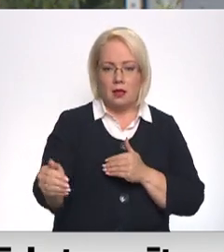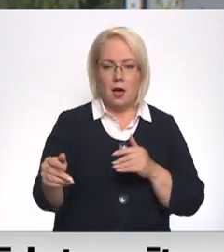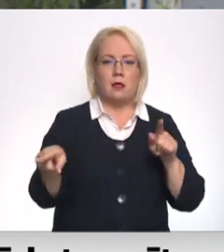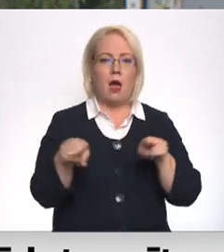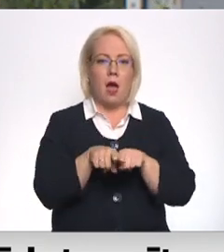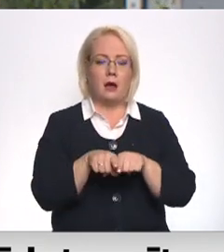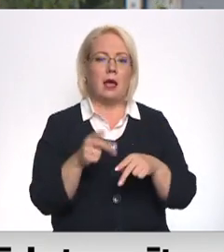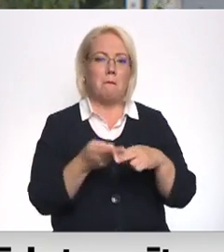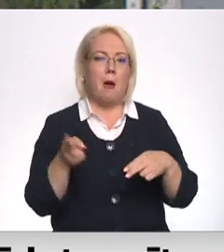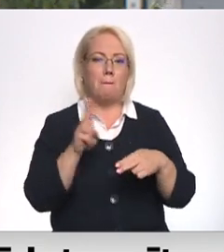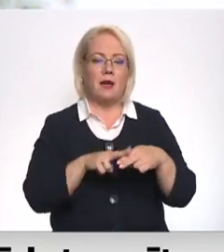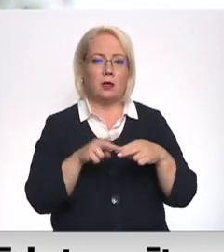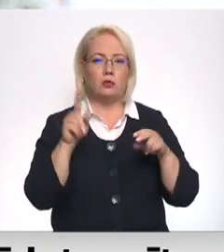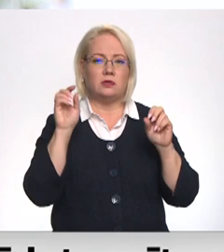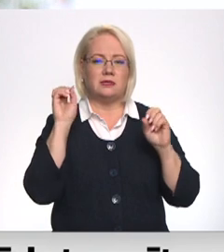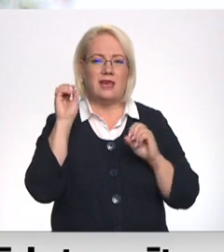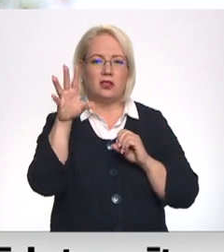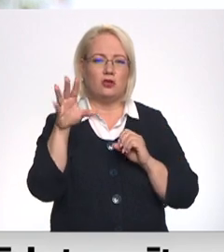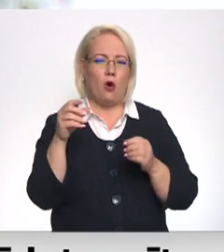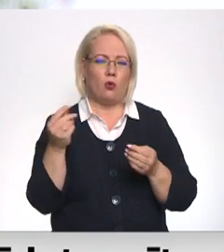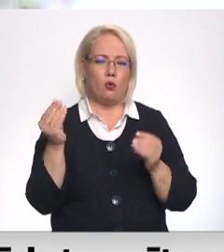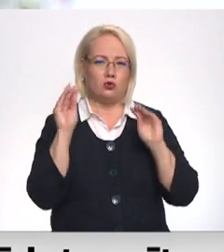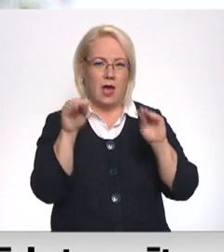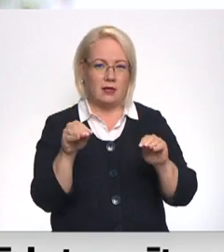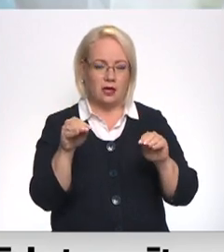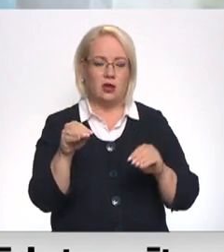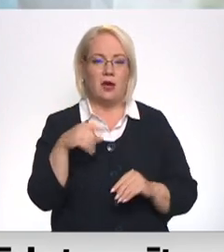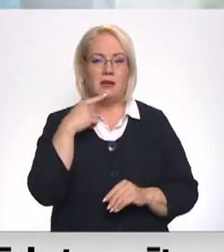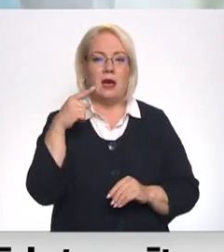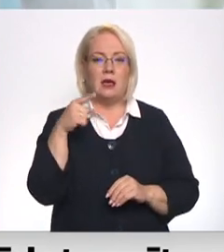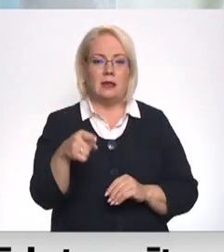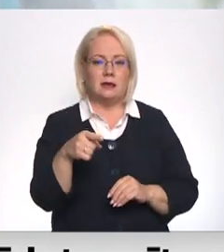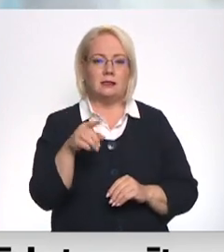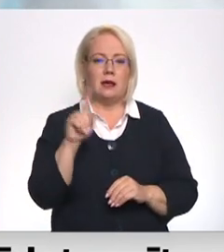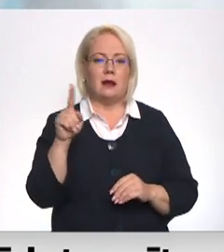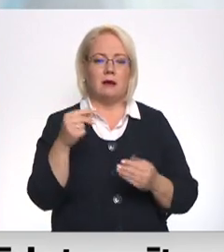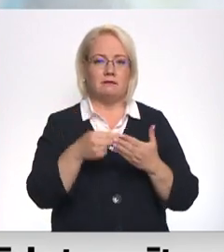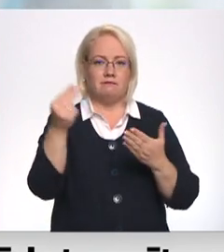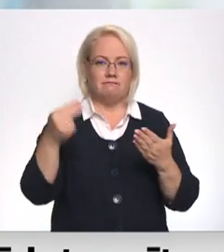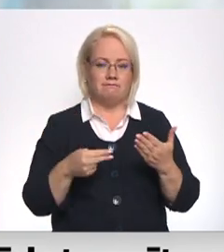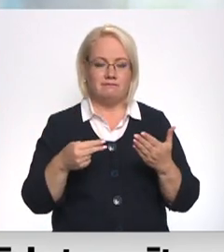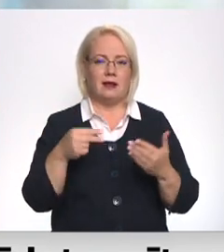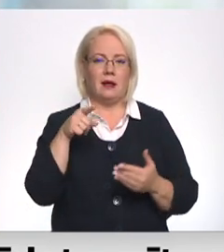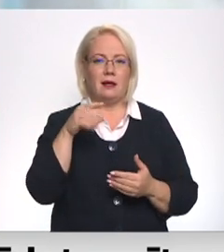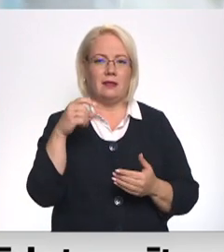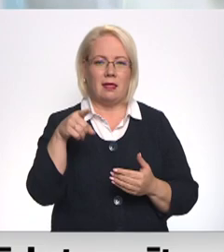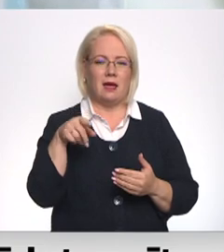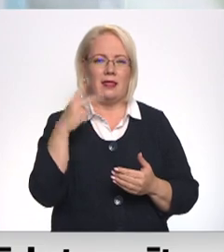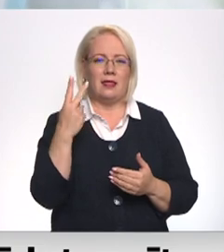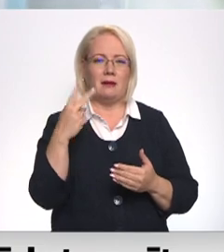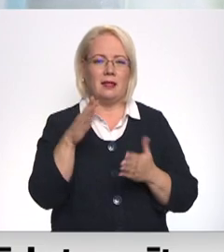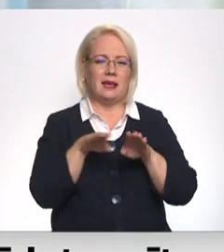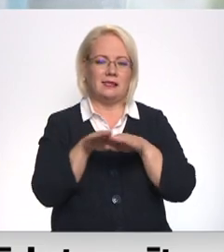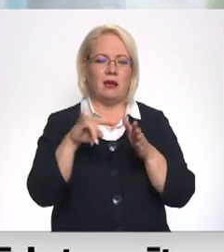papildus sensoru uzstādīšanu. Šis ir pildu projekts, kuru īstenot tēt. Ar viņiem noslēgts līgums uz diviem gadiem. Līdzīgi projekti jau bijuši gan